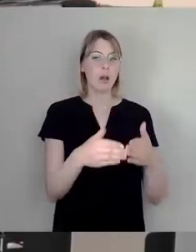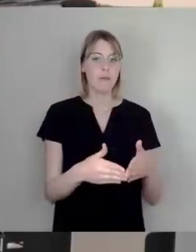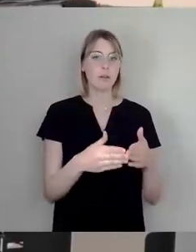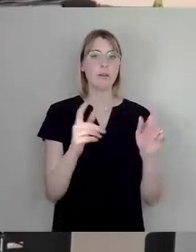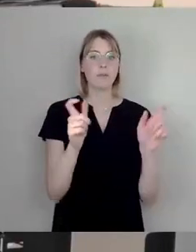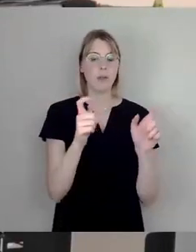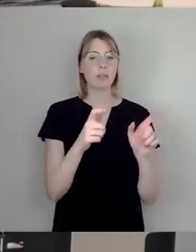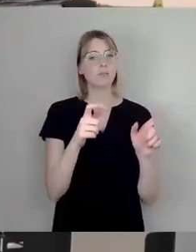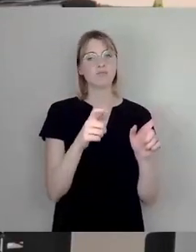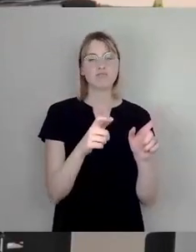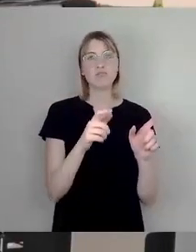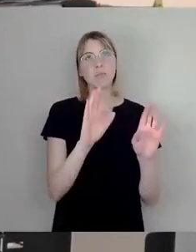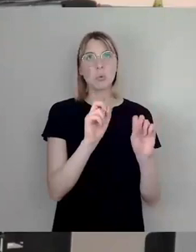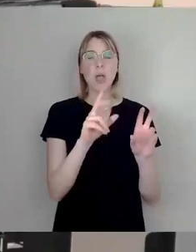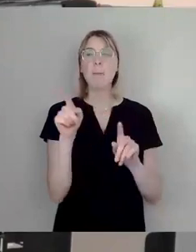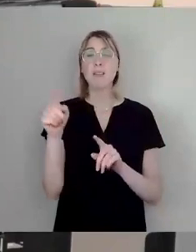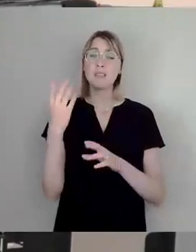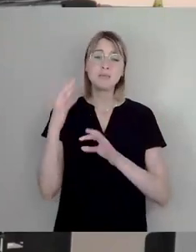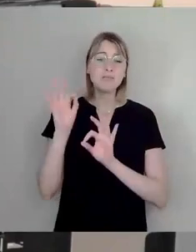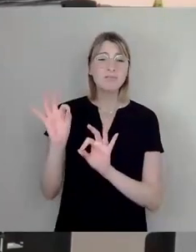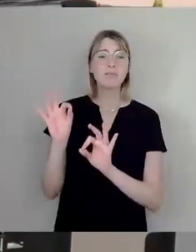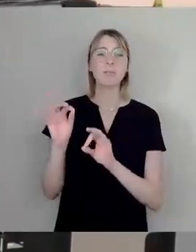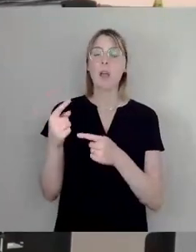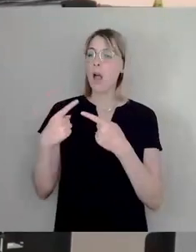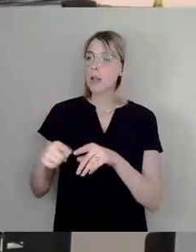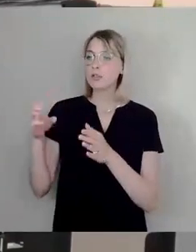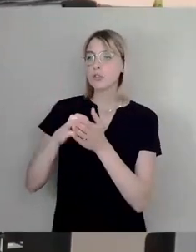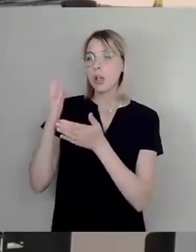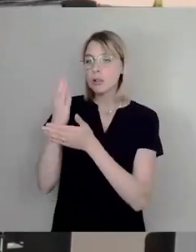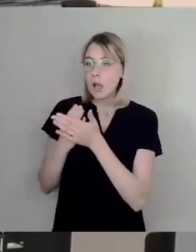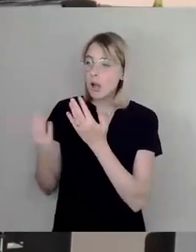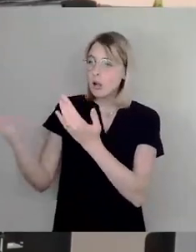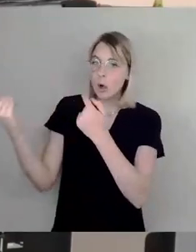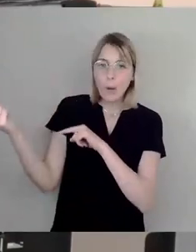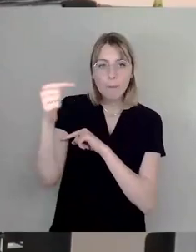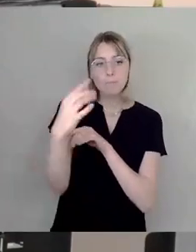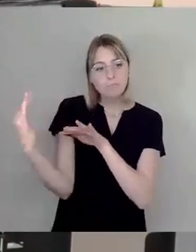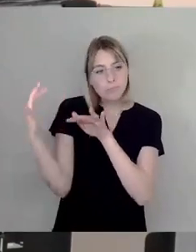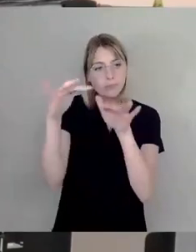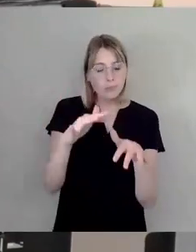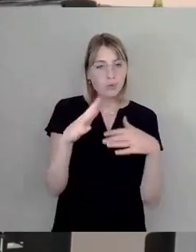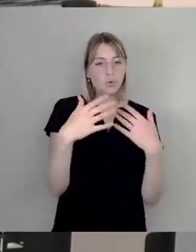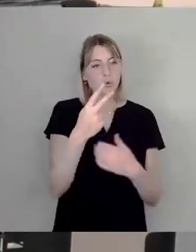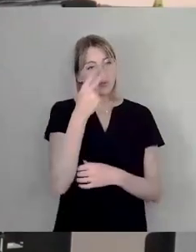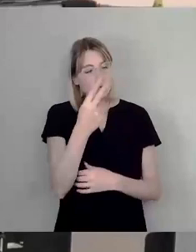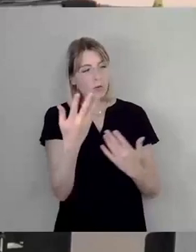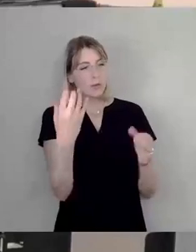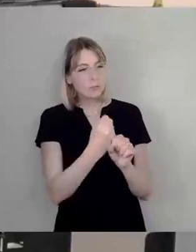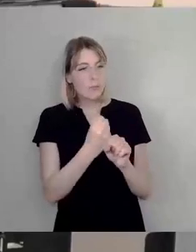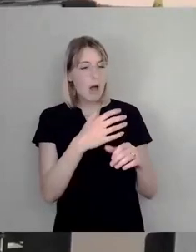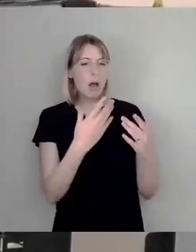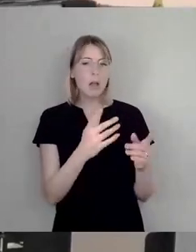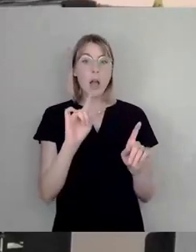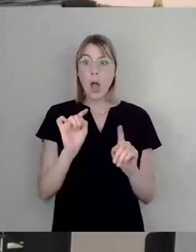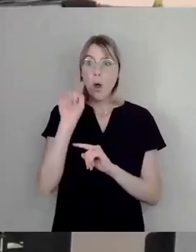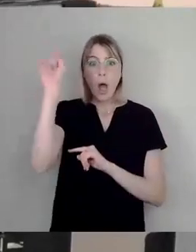was. Und da kommen die Leute aus den anderen Stadtteilen und gucken sich mal an, was die so vor Ort machen. Und die Leute von außerhalb kommen sogar. Die kommen